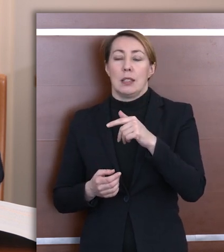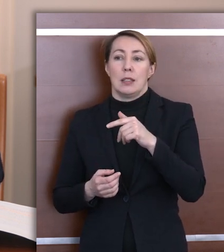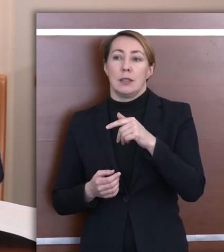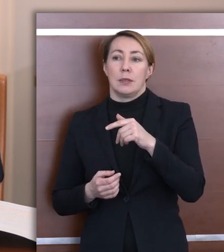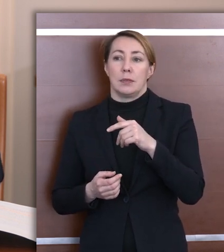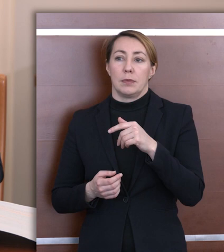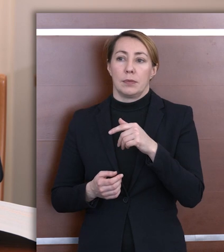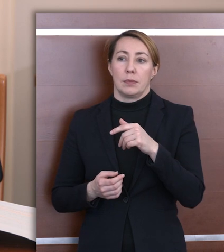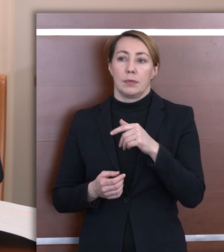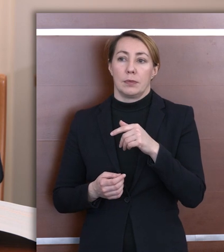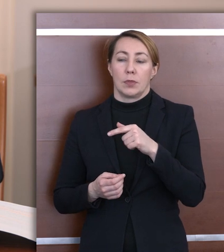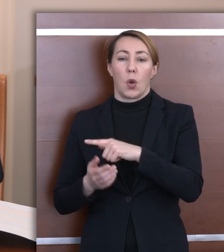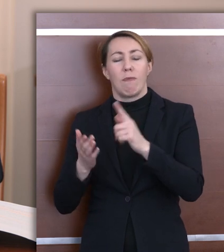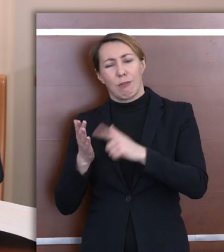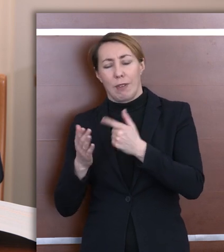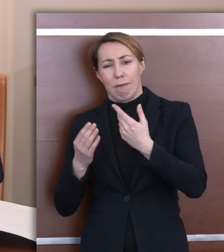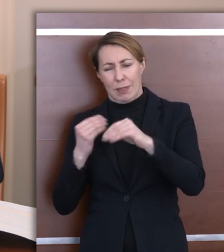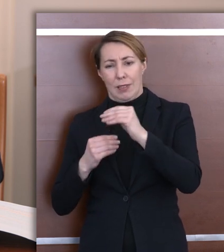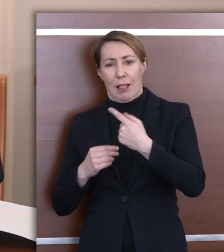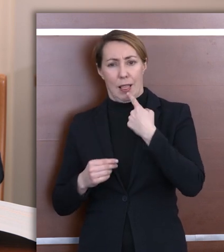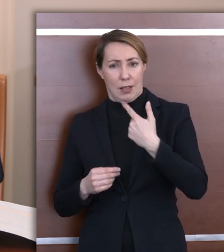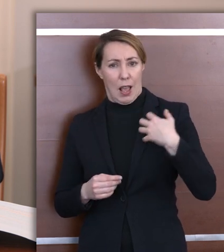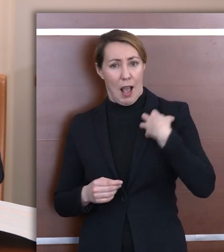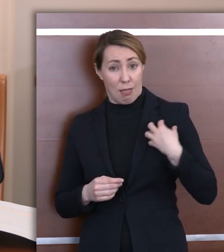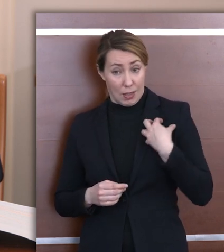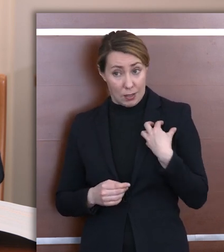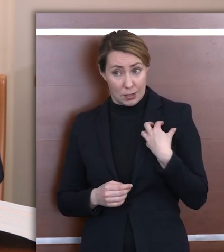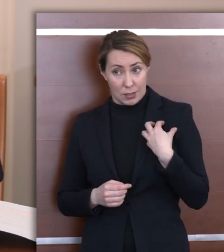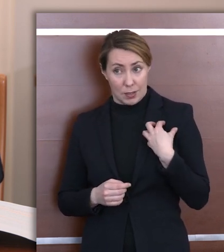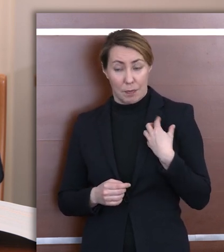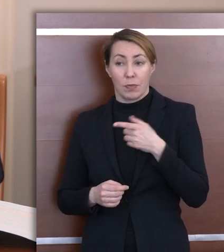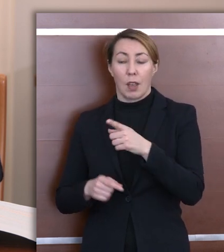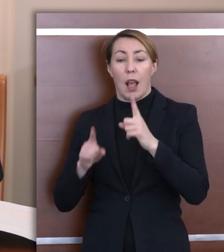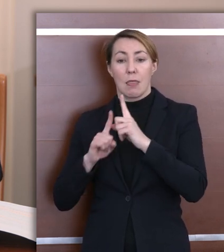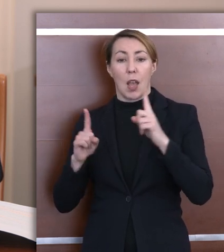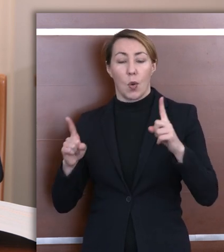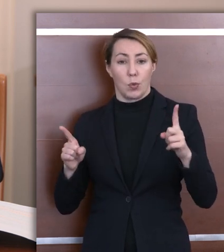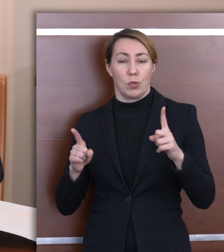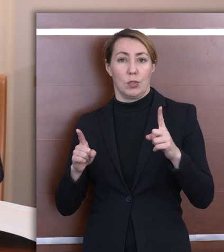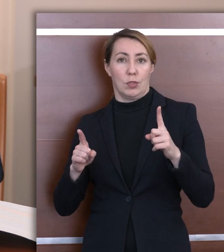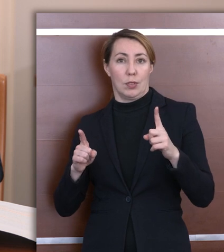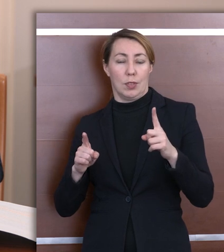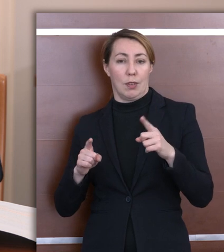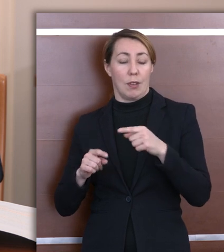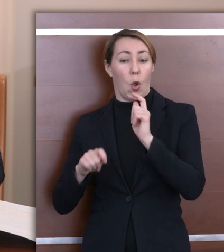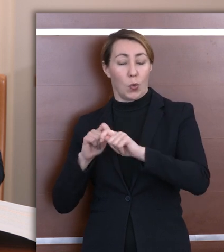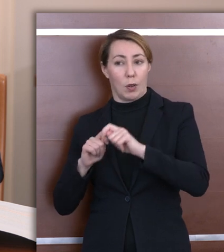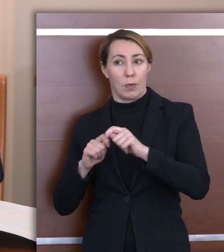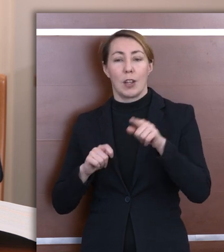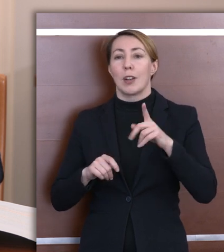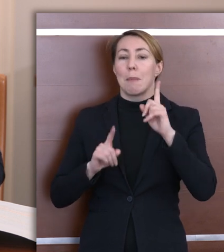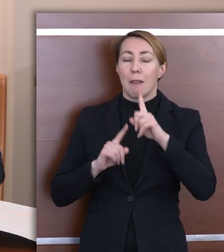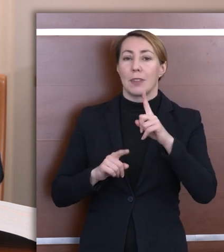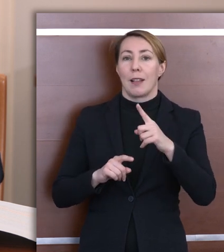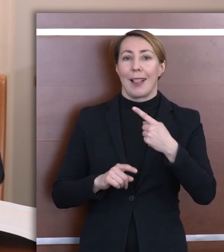Najczęściej był to język angielski. I tutaj nas nauczyciele w czasie kontroli wyczulili. Język angielski jest dużo